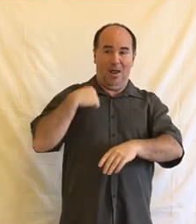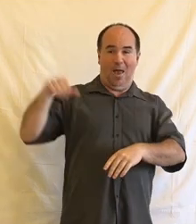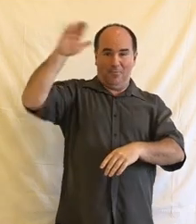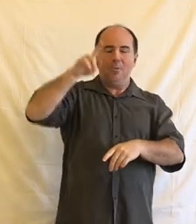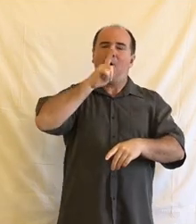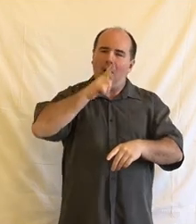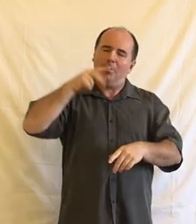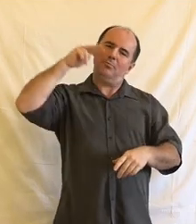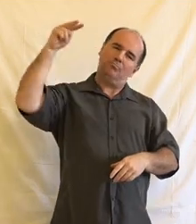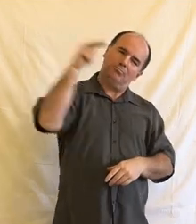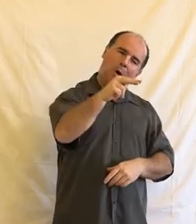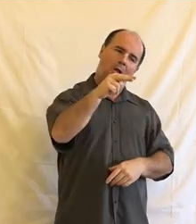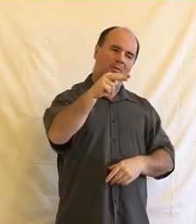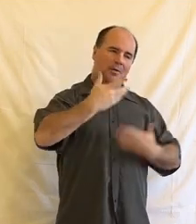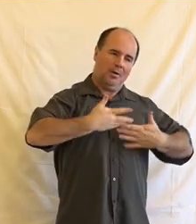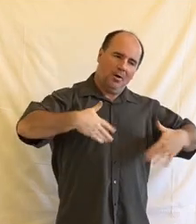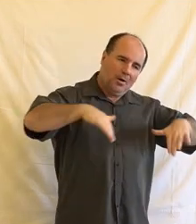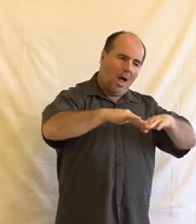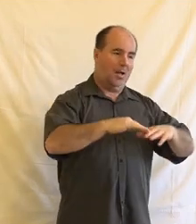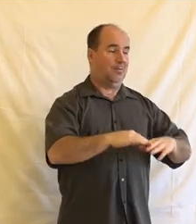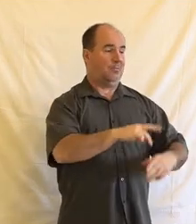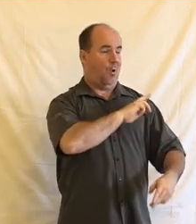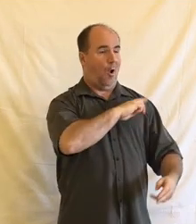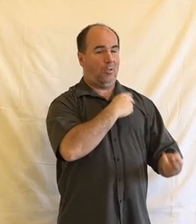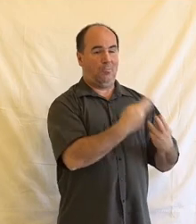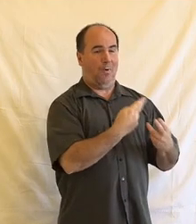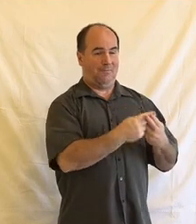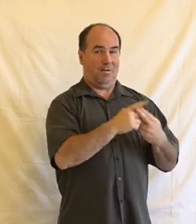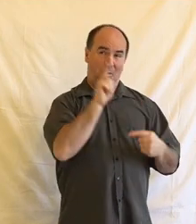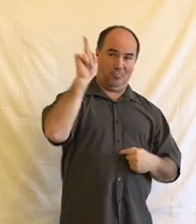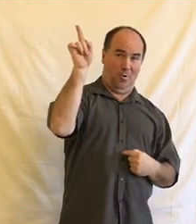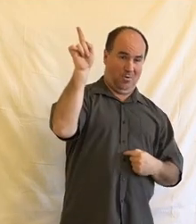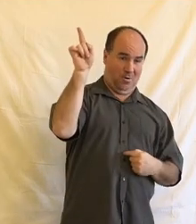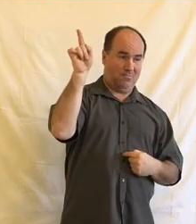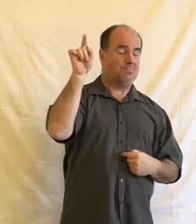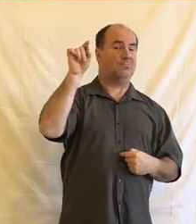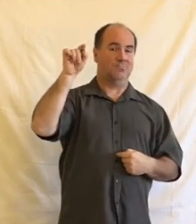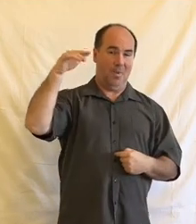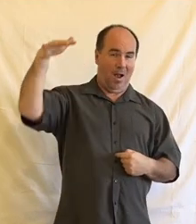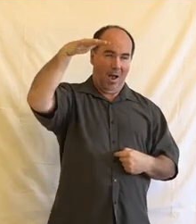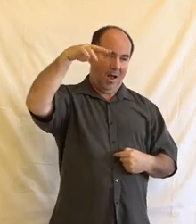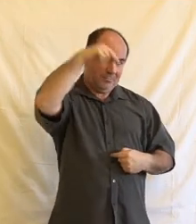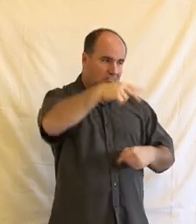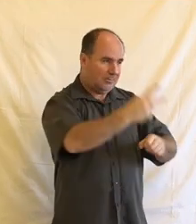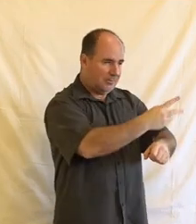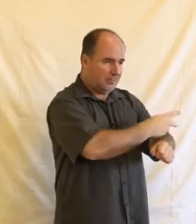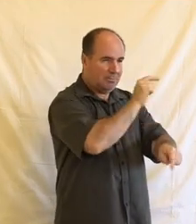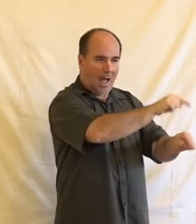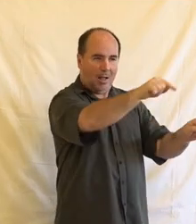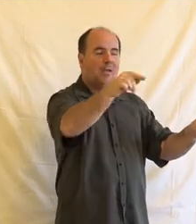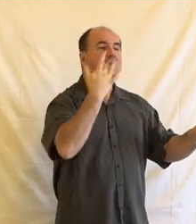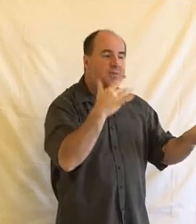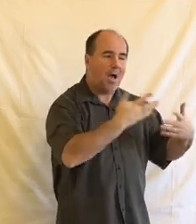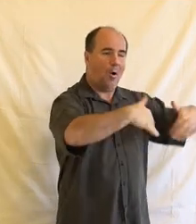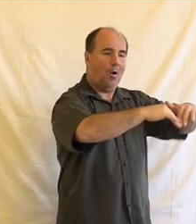o nás se opravdu dívá na odpovědnost za výsledek, za tu ochranu a je jí v uvozovkách tak trošku jedno, jak k tomu ty státy